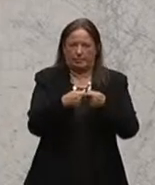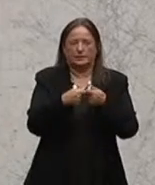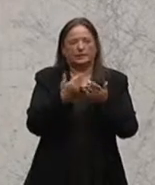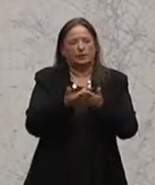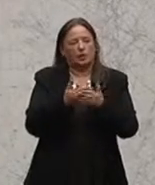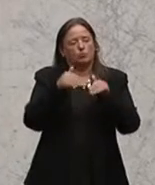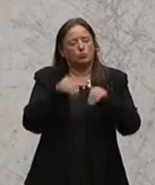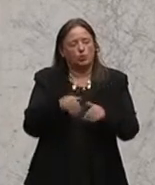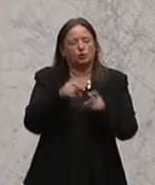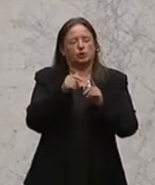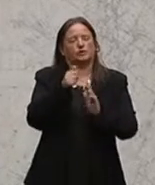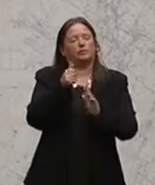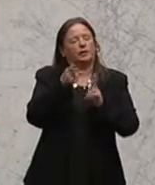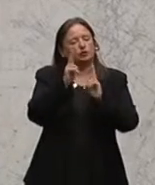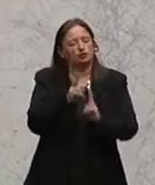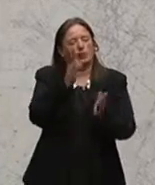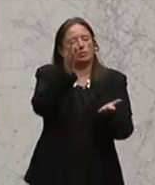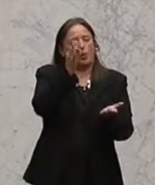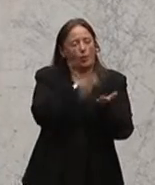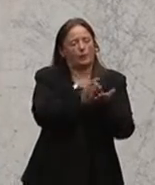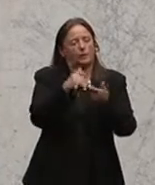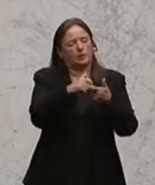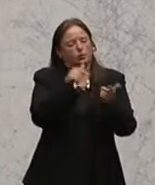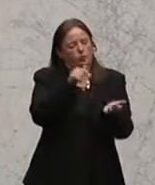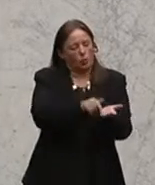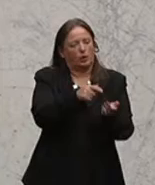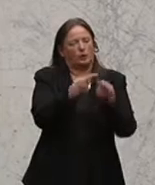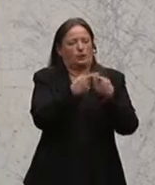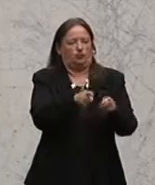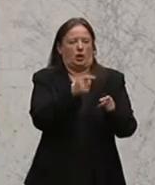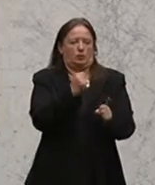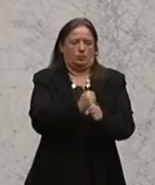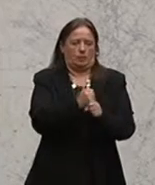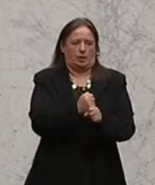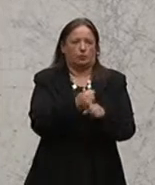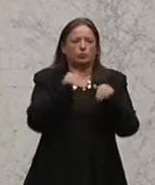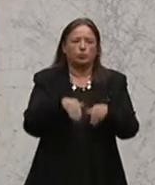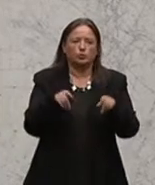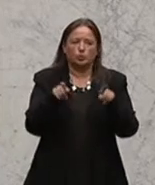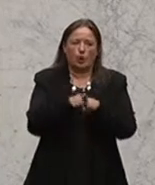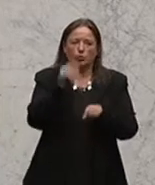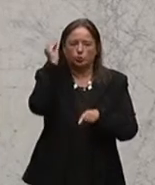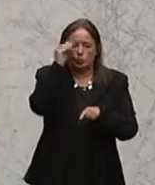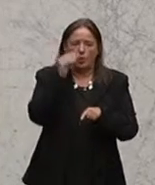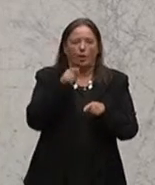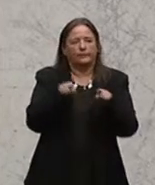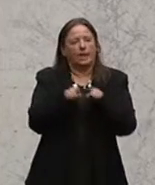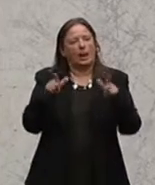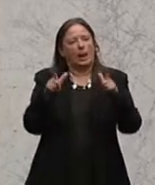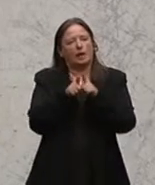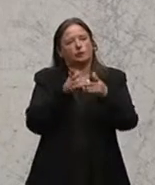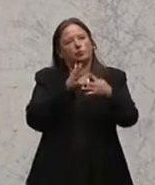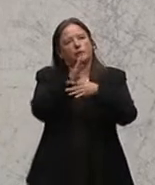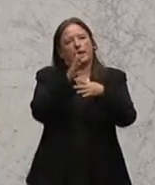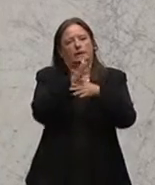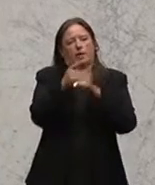wir standortbezogen agieren können. Und es müssen auch die Leistungen der Schulen transparent gemacht werden. Ich